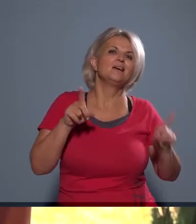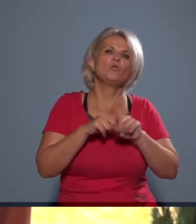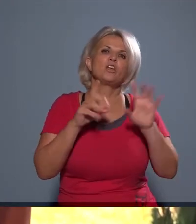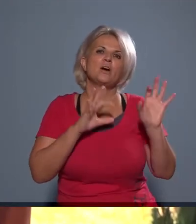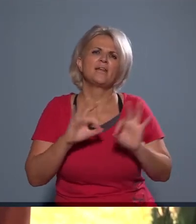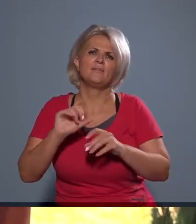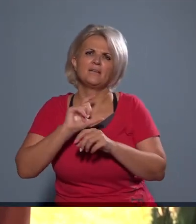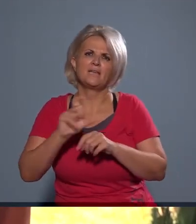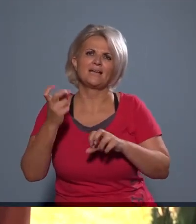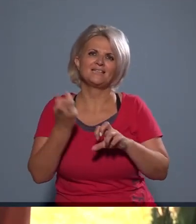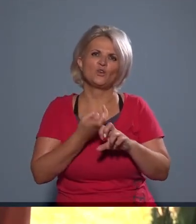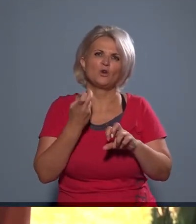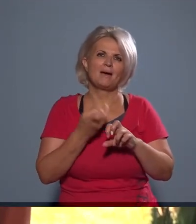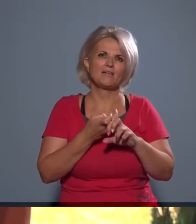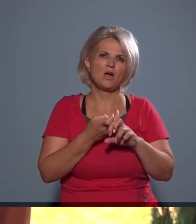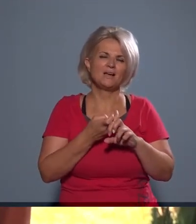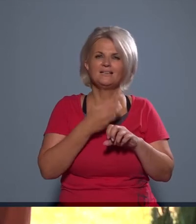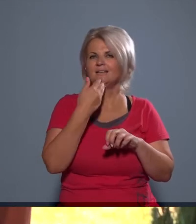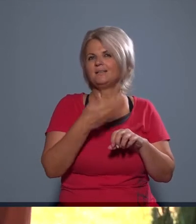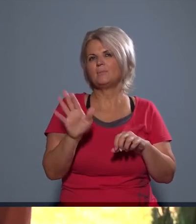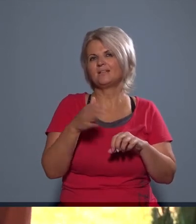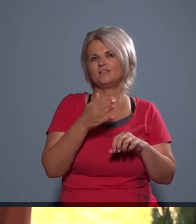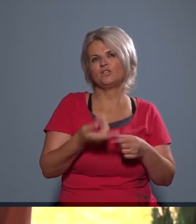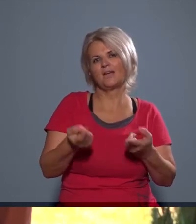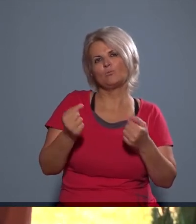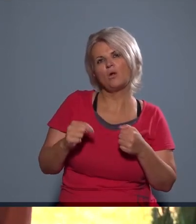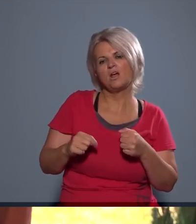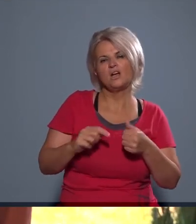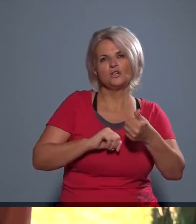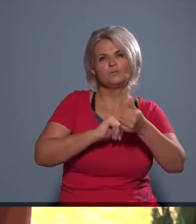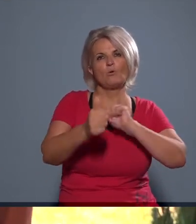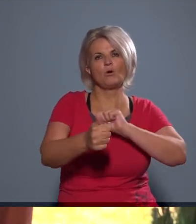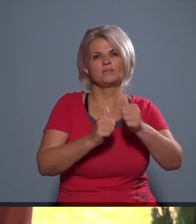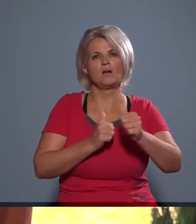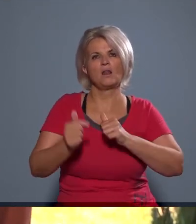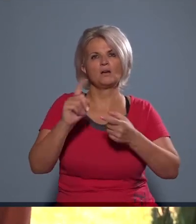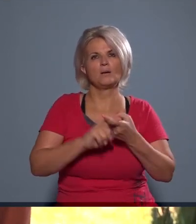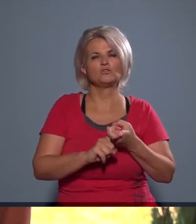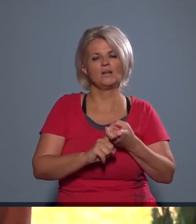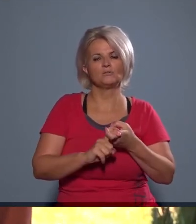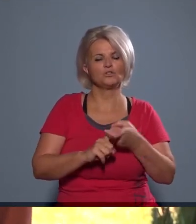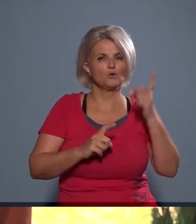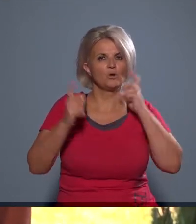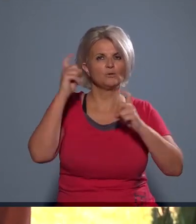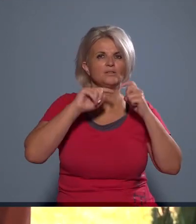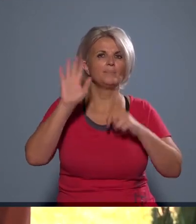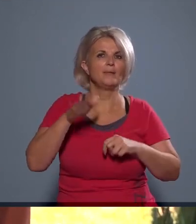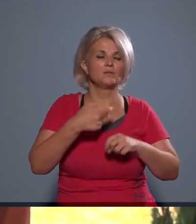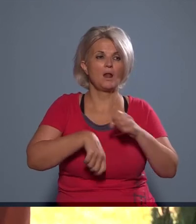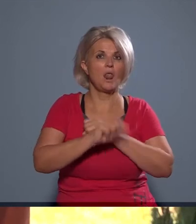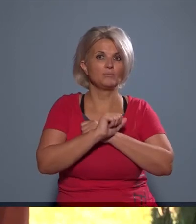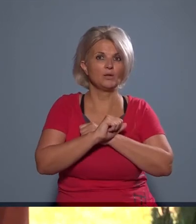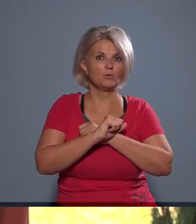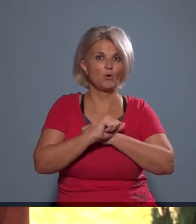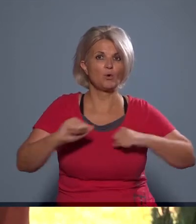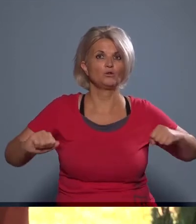hogy egy olyan rendezvény hiányzik még kőványáról a nemzetiségek köréből, ami a sporttal kapcsolatos, és gondoltam, hogy egy ilyen